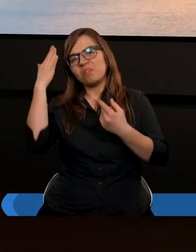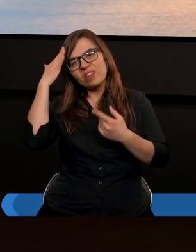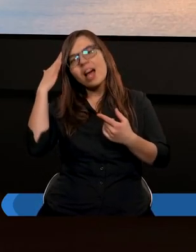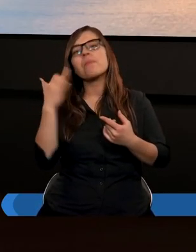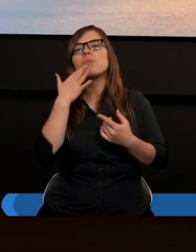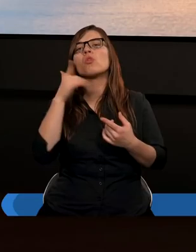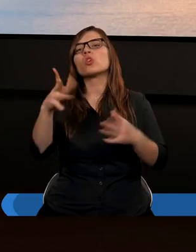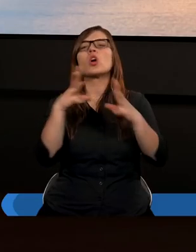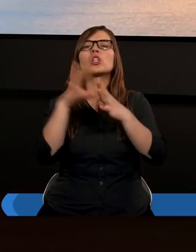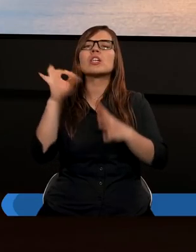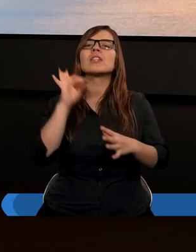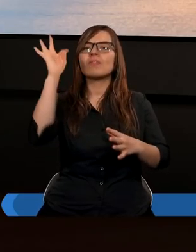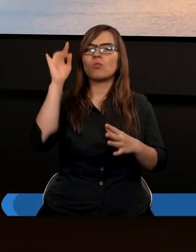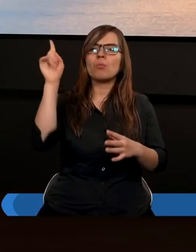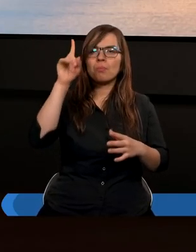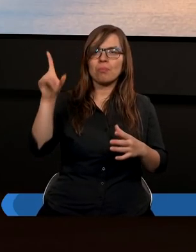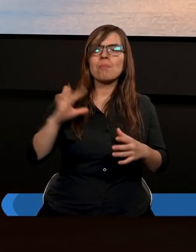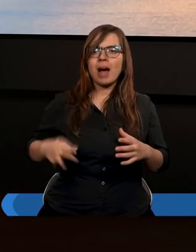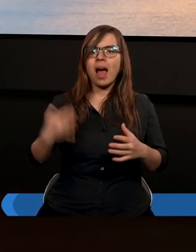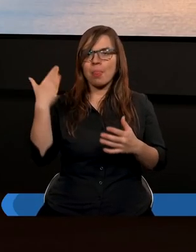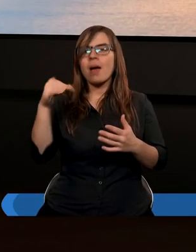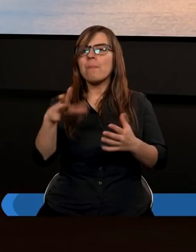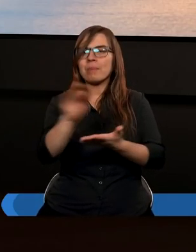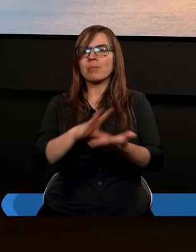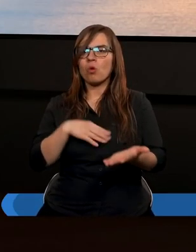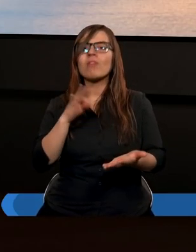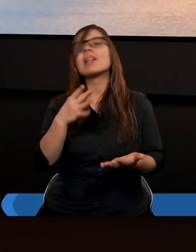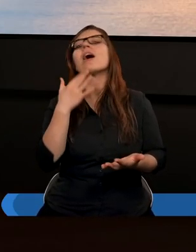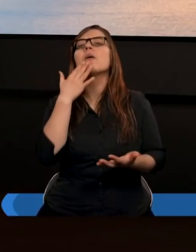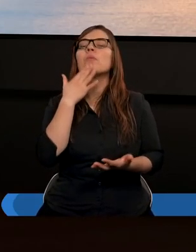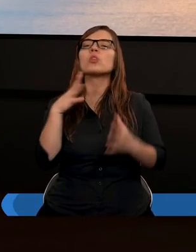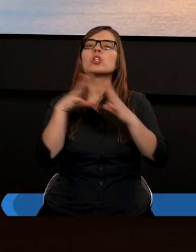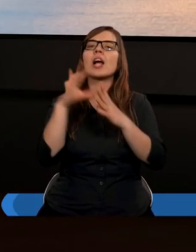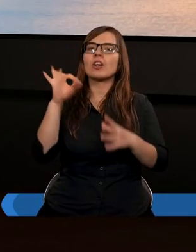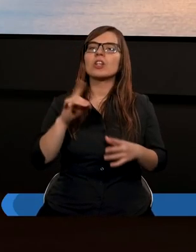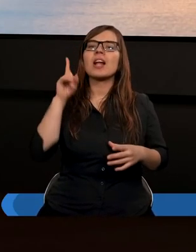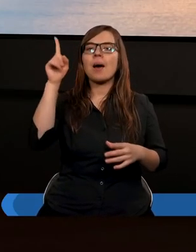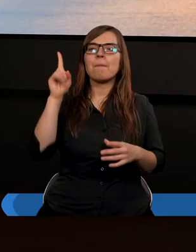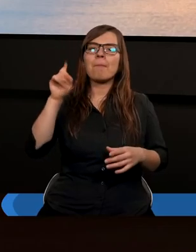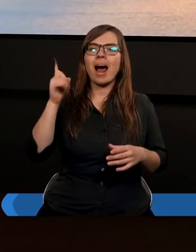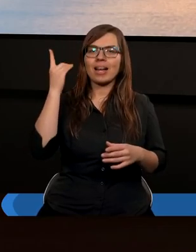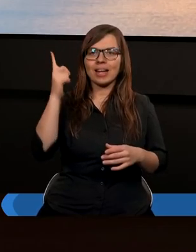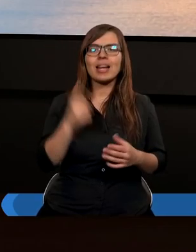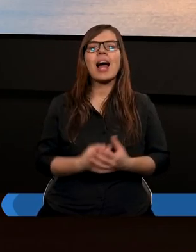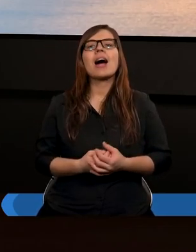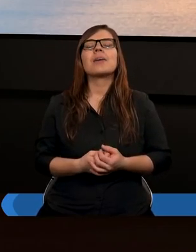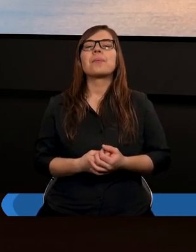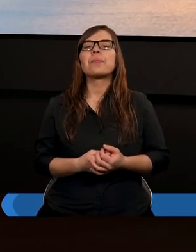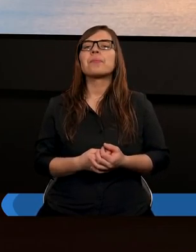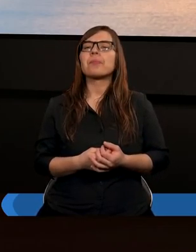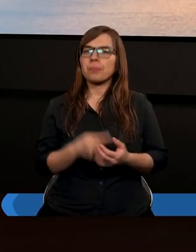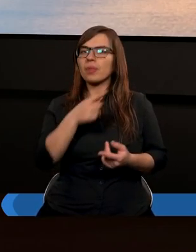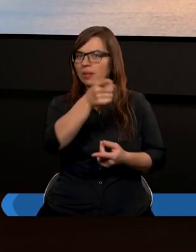dziesięcina pańska, tak mówi Pismo Święte. Dziesięcina pańska. Czy